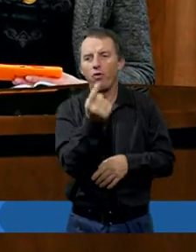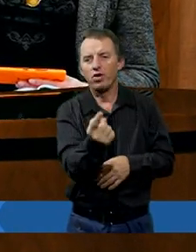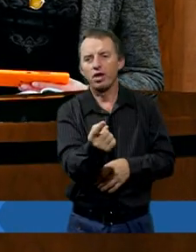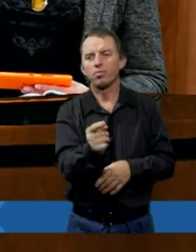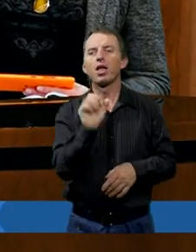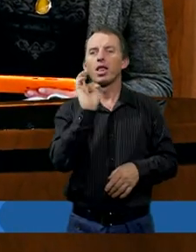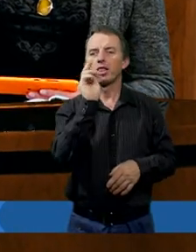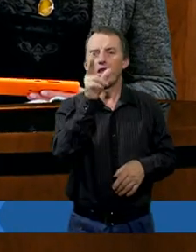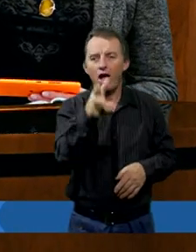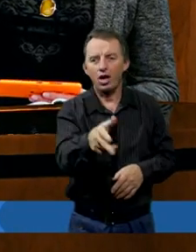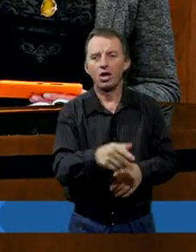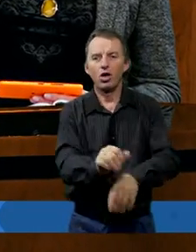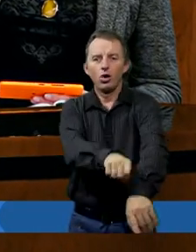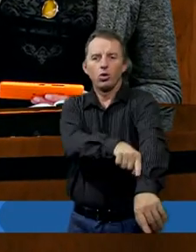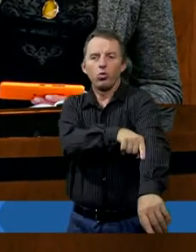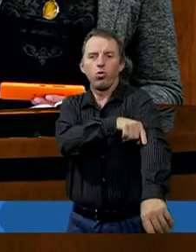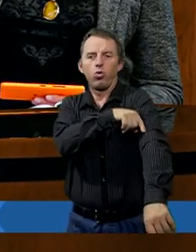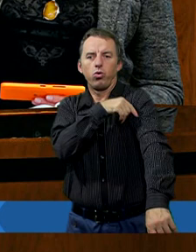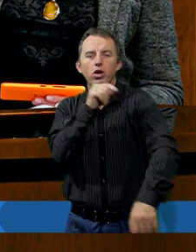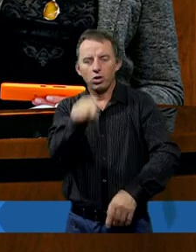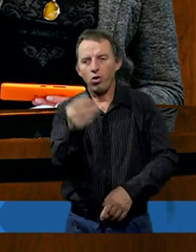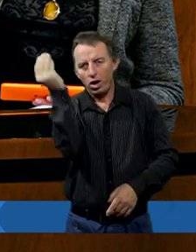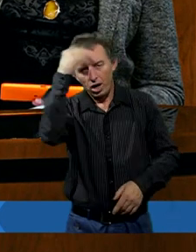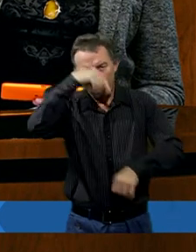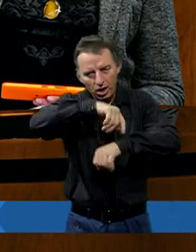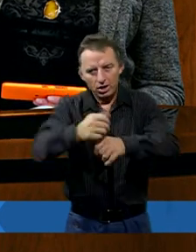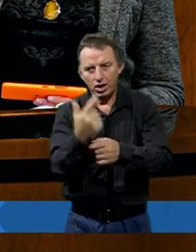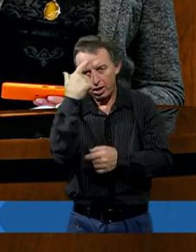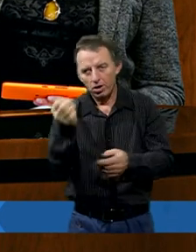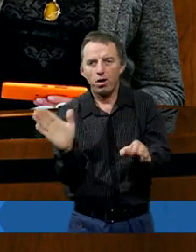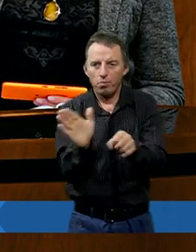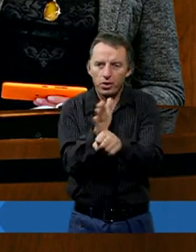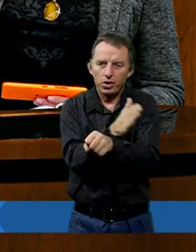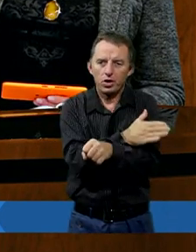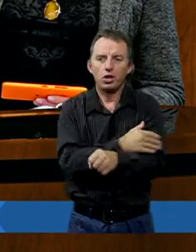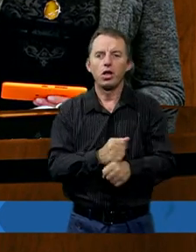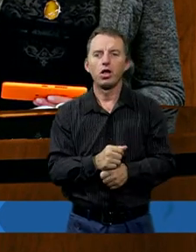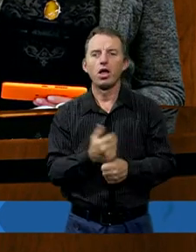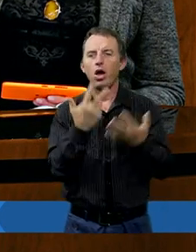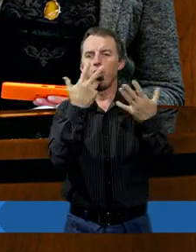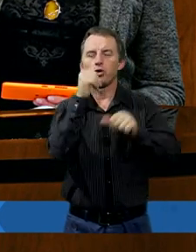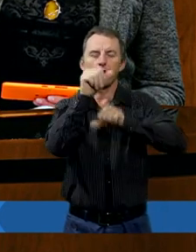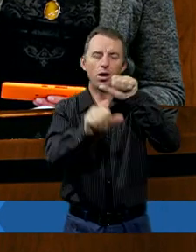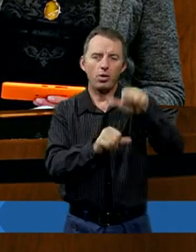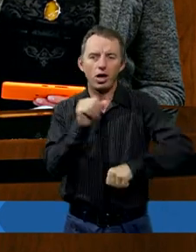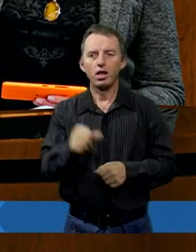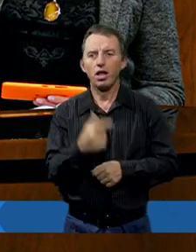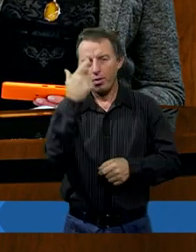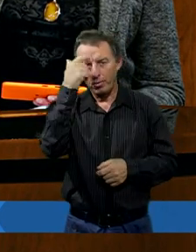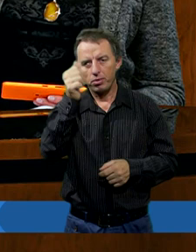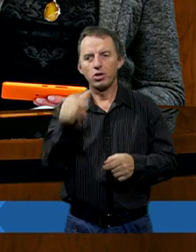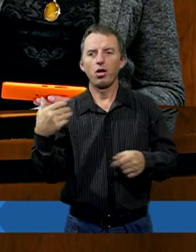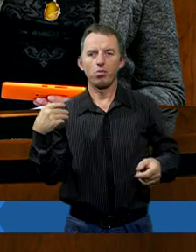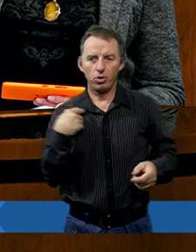ale tak, dłużej tą lekcję zapamiętasz. I minęło już naprawdę chyba z osiem lat. A ja to